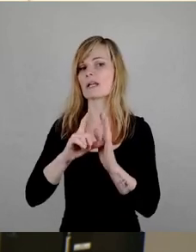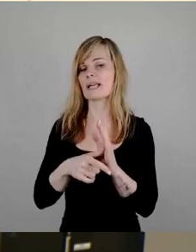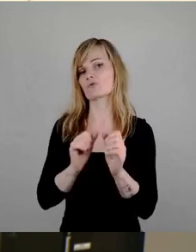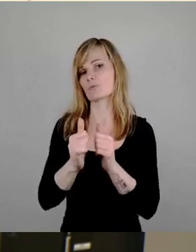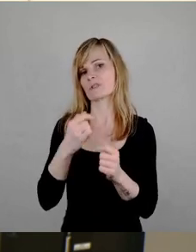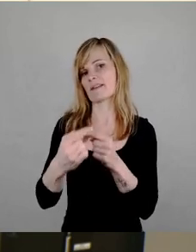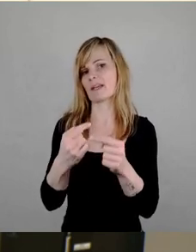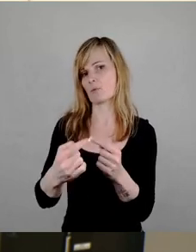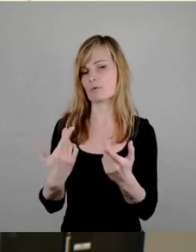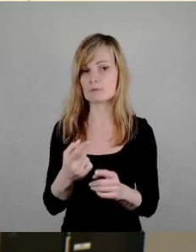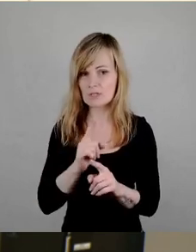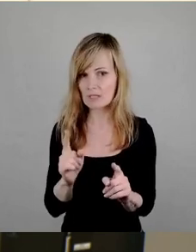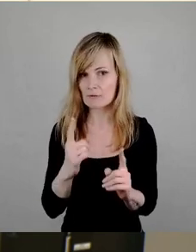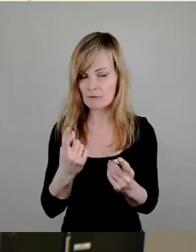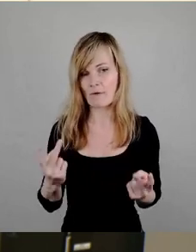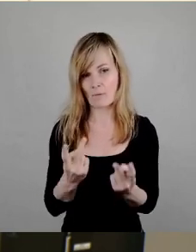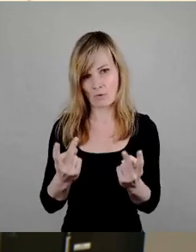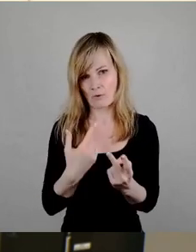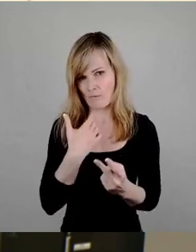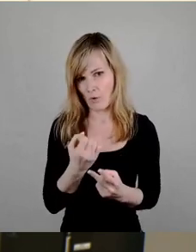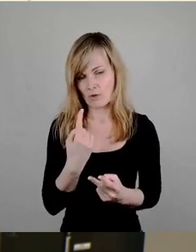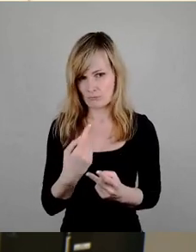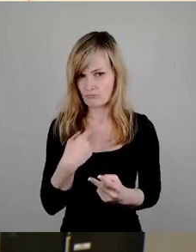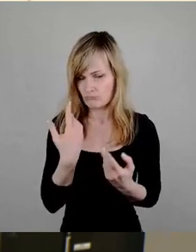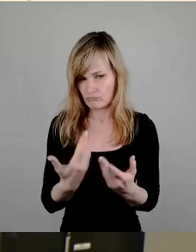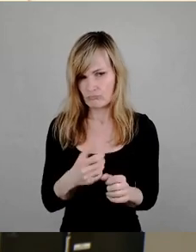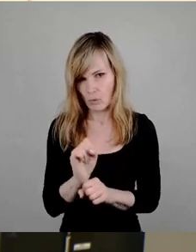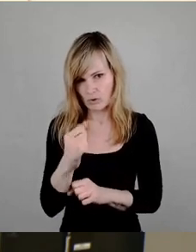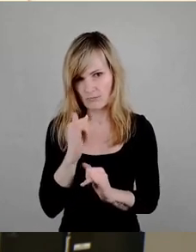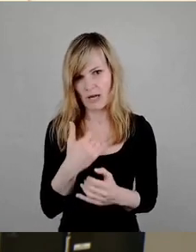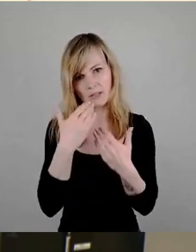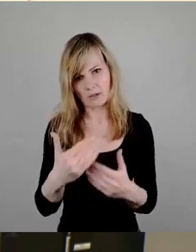nicht auch fördern wollen Und gerne sehen würden in dieser Stadt Danke